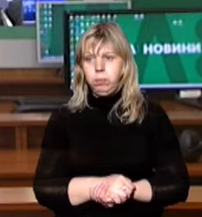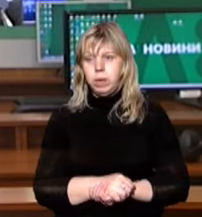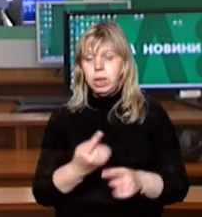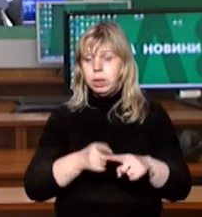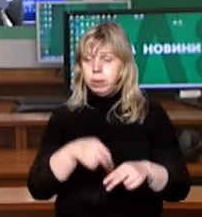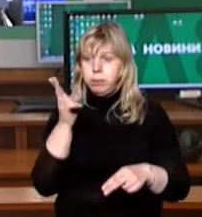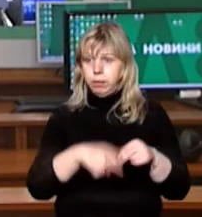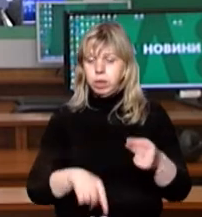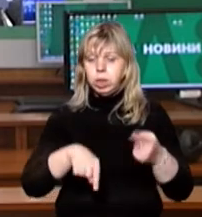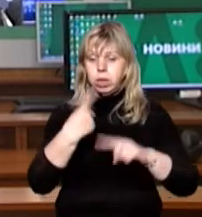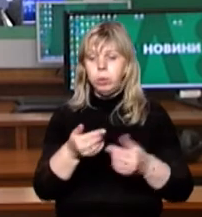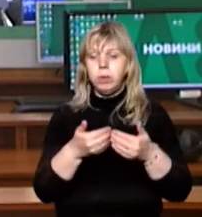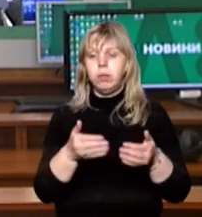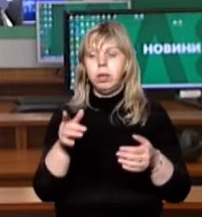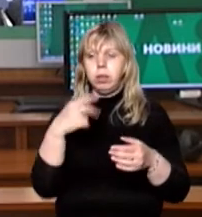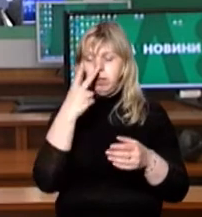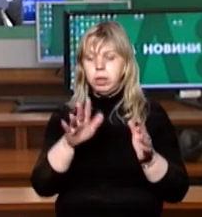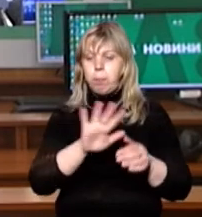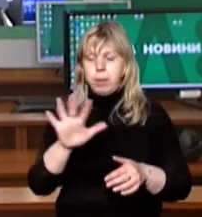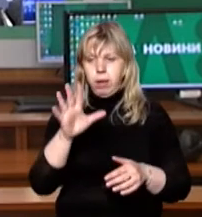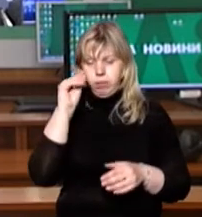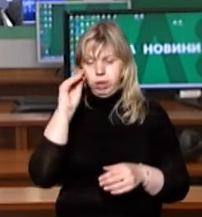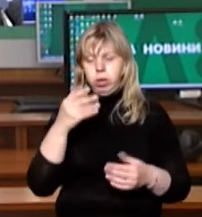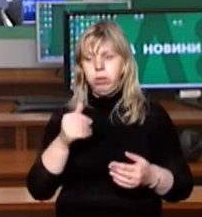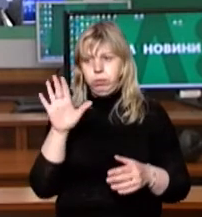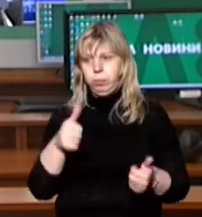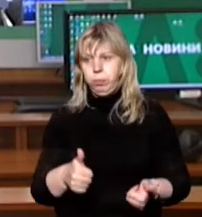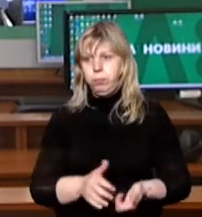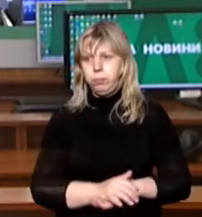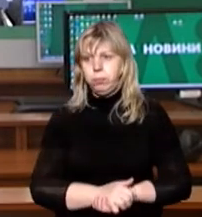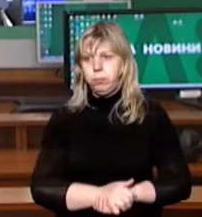Цим завершуємо. Наступний випуск дивіться о 17-й. На все добре.